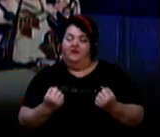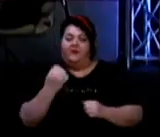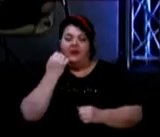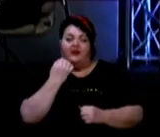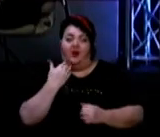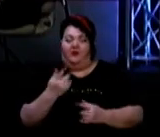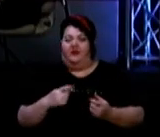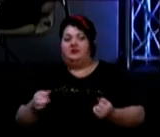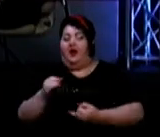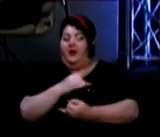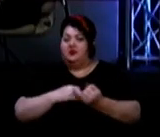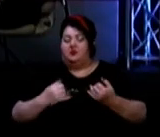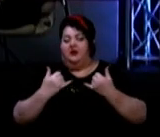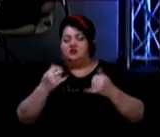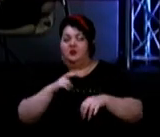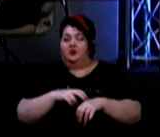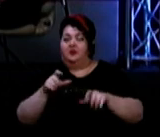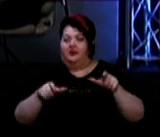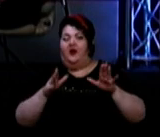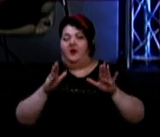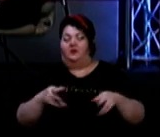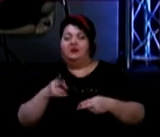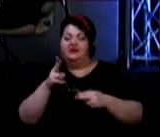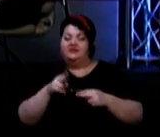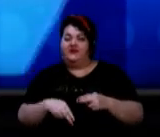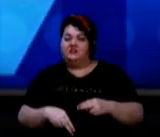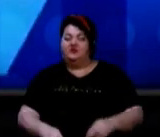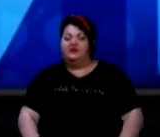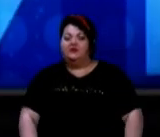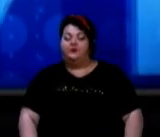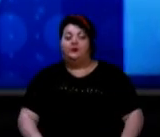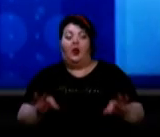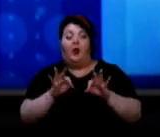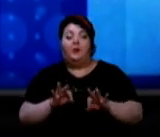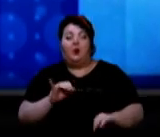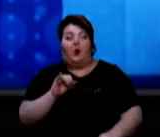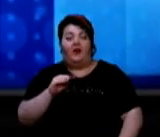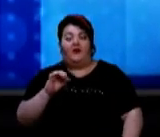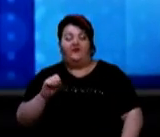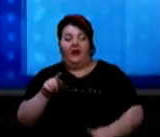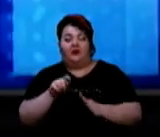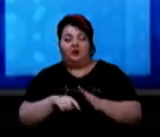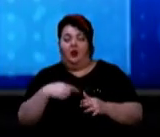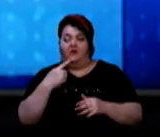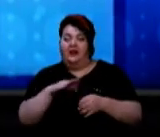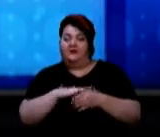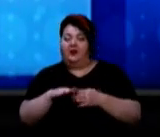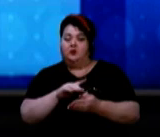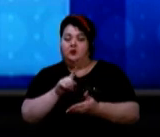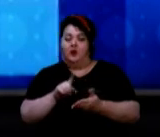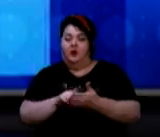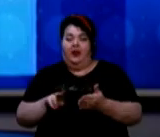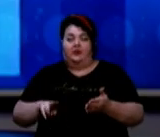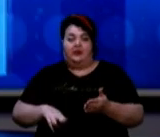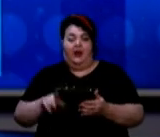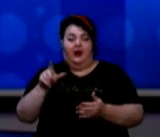вам за розмову, шановні лікарі. На цьому будемо завершувати. Дякую. Дякую. Про ЄФА-тестування на коронавірус говорили з виконувачкою обов'язків директора